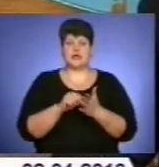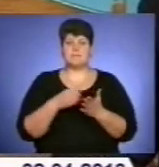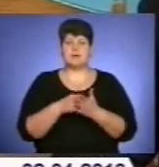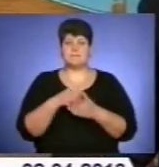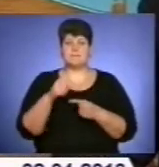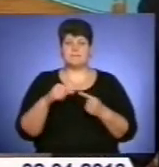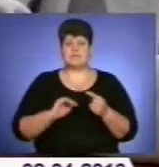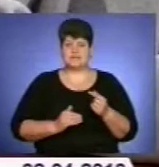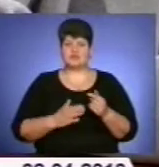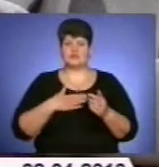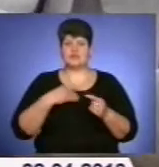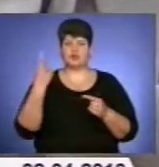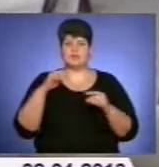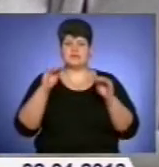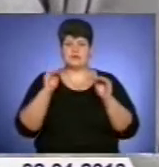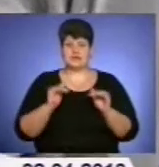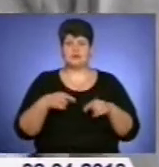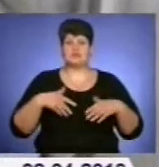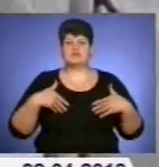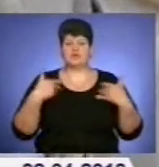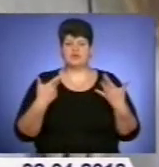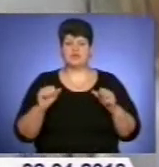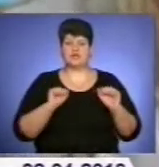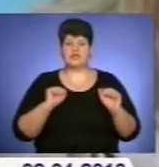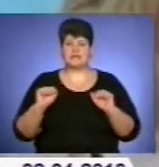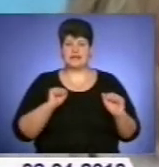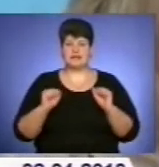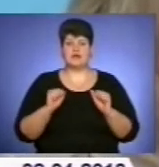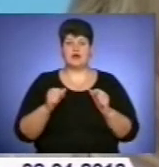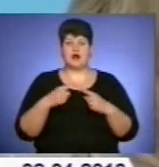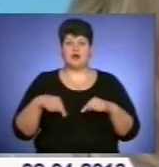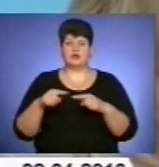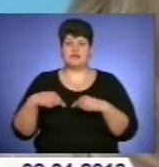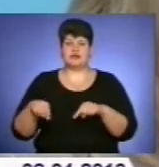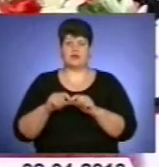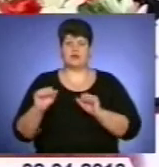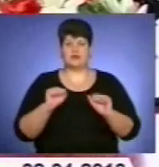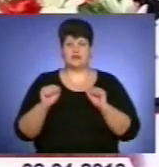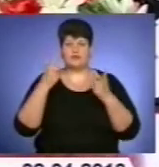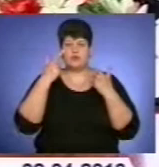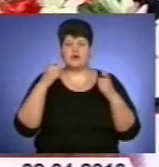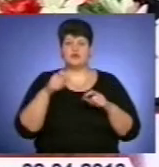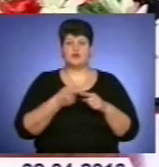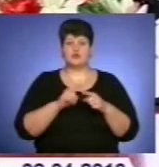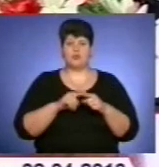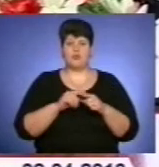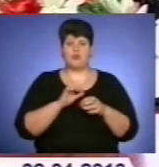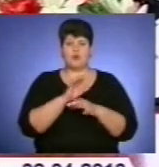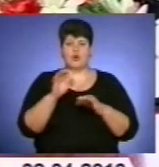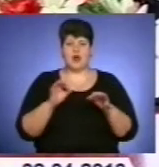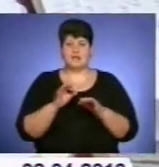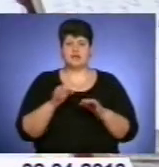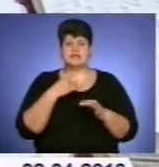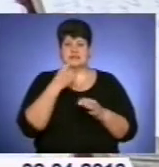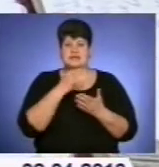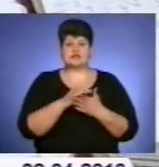нашій області низька. Тому звернувся до керівників галузевих управлінь інформувати їх про таку програму. І додав, без участі